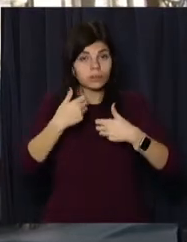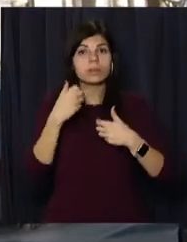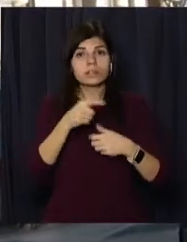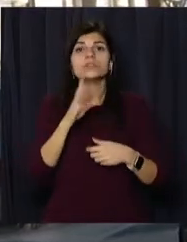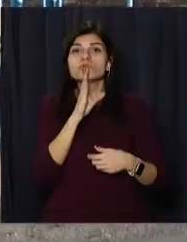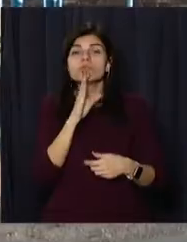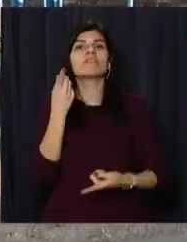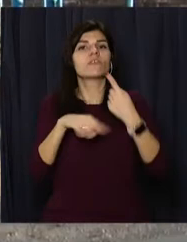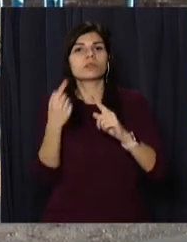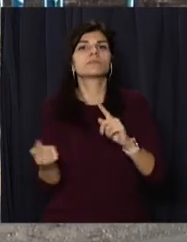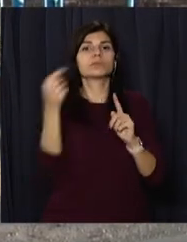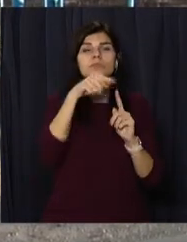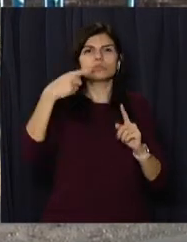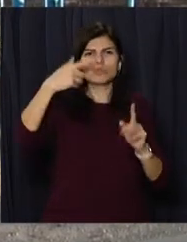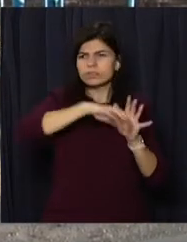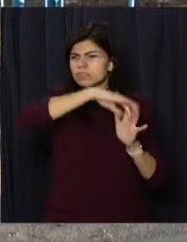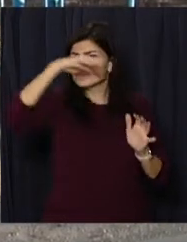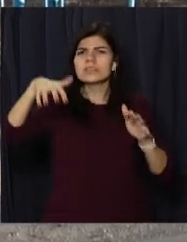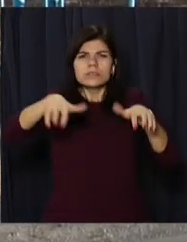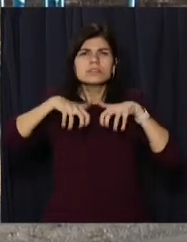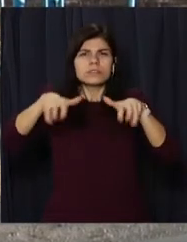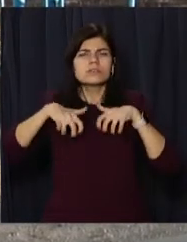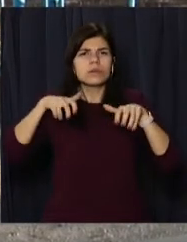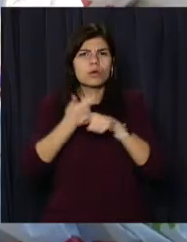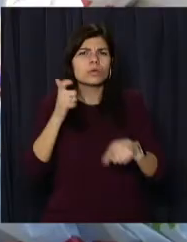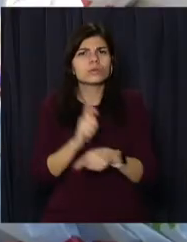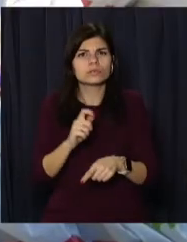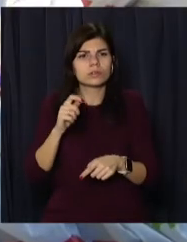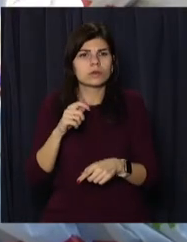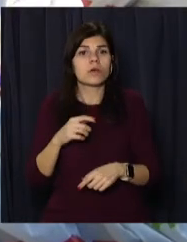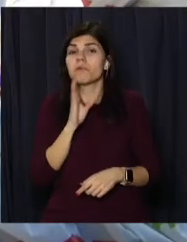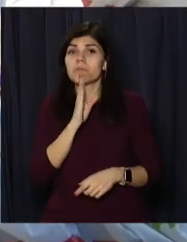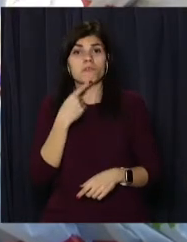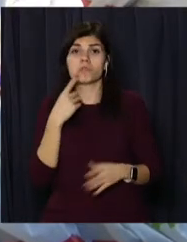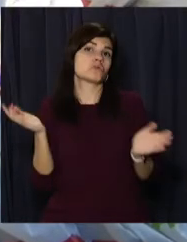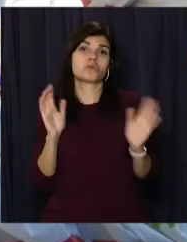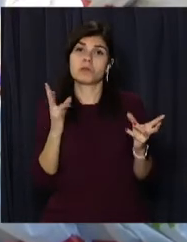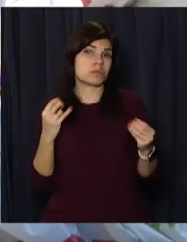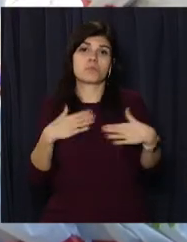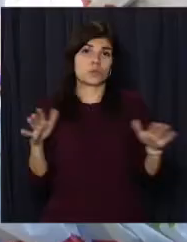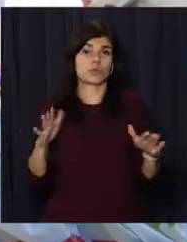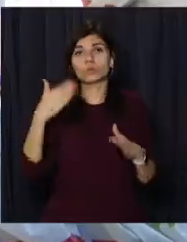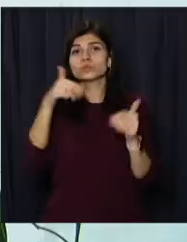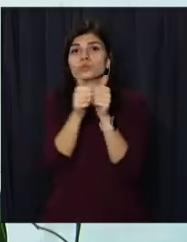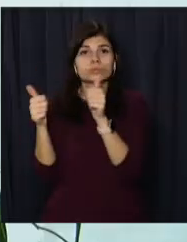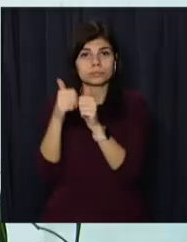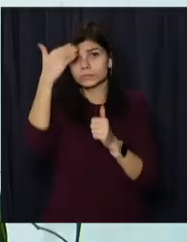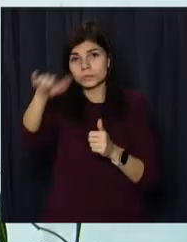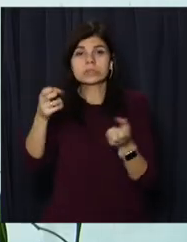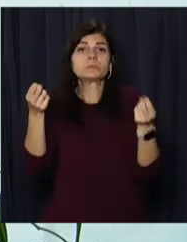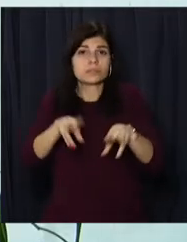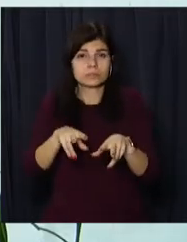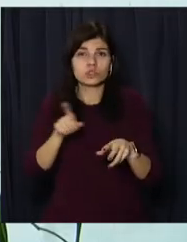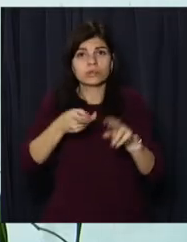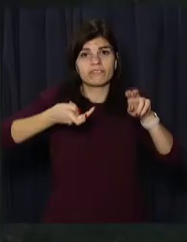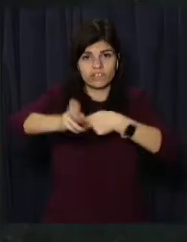Там у неї також кучугури сміття. Та свою причетність до них жінка заперечує. Мовляв, сусіди навмисне захламили її оселю, щоб